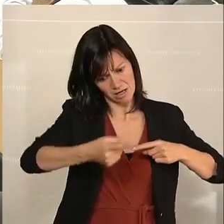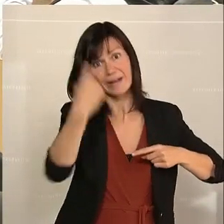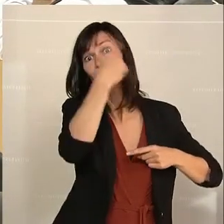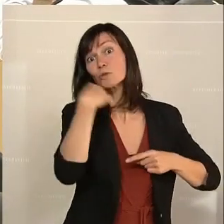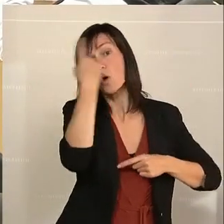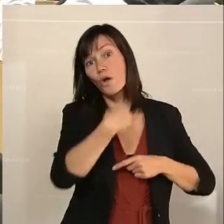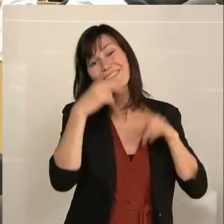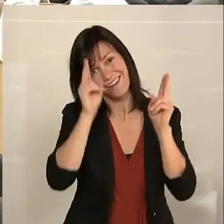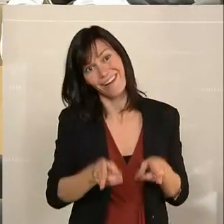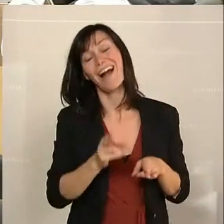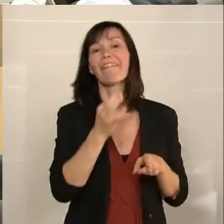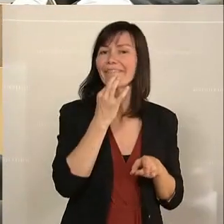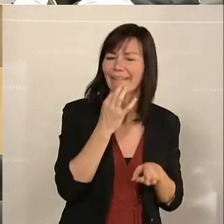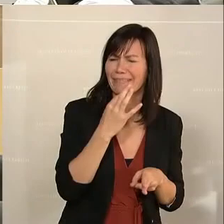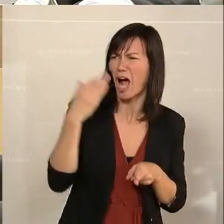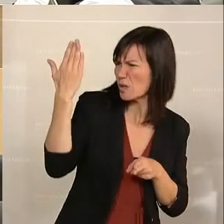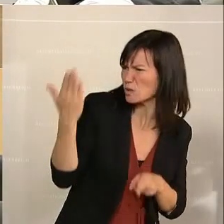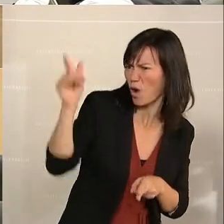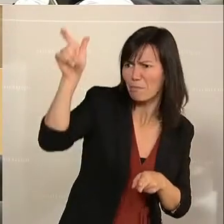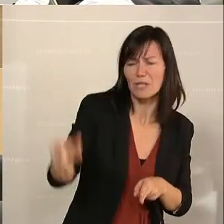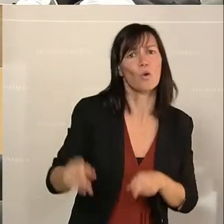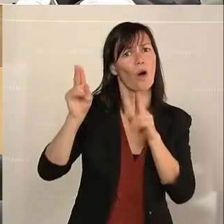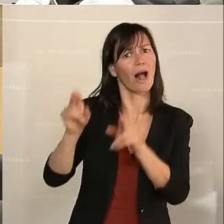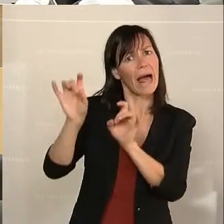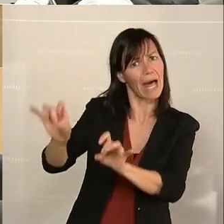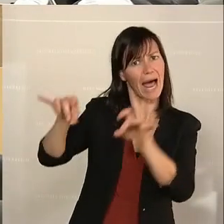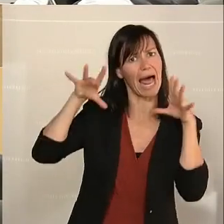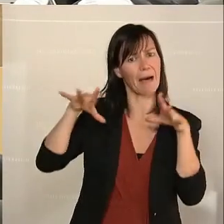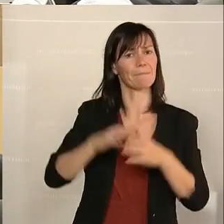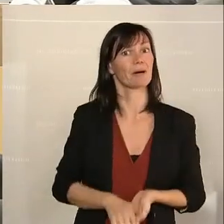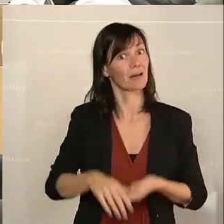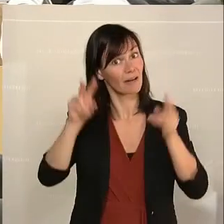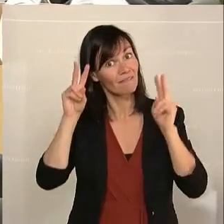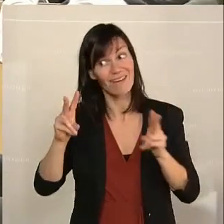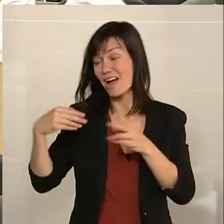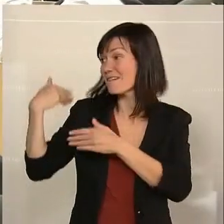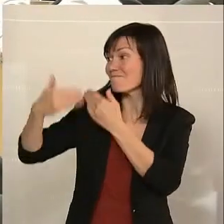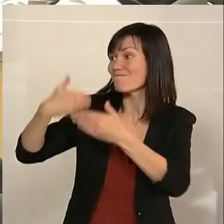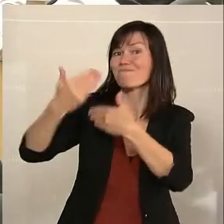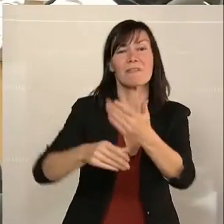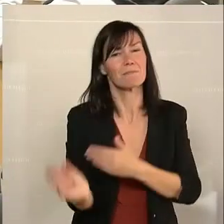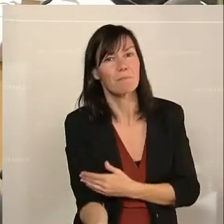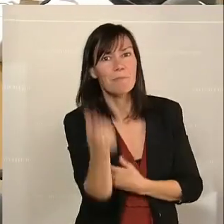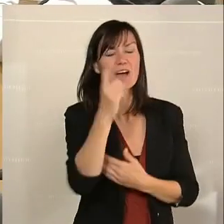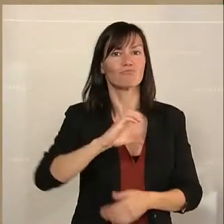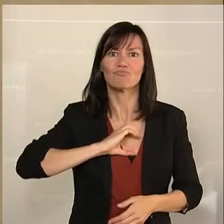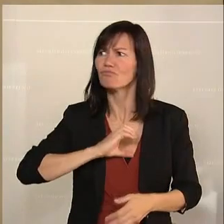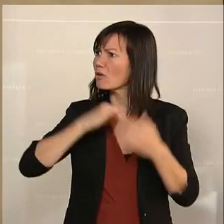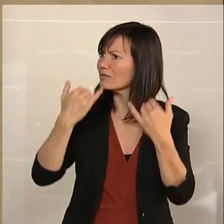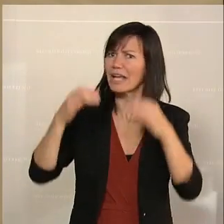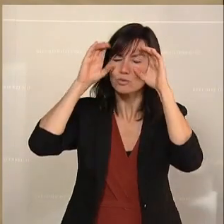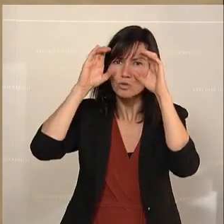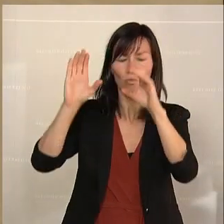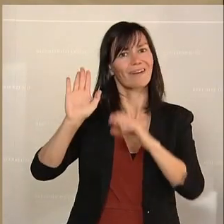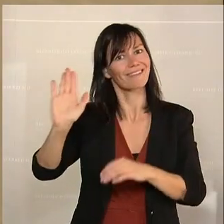Chance, sich von genau solchen Leuten zu befreien. Das ist eine historische Chance, die ÖVP einmal dort hinzusetzen,